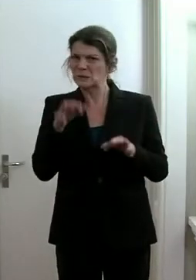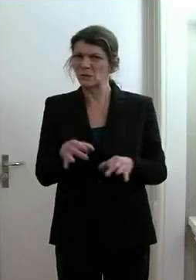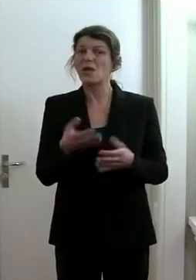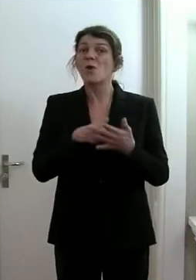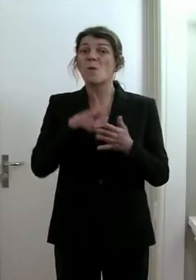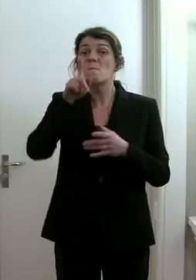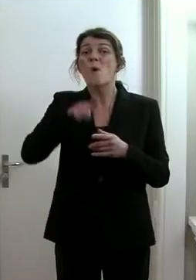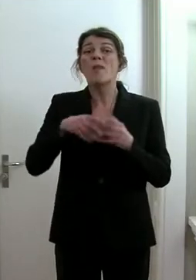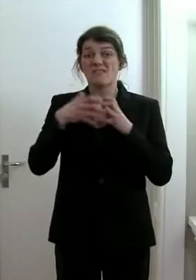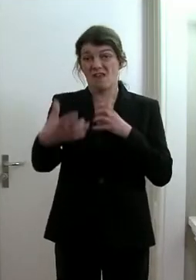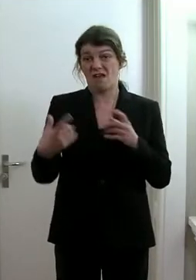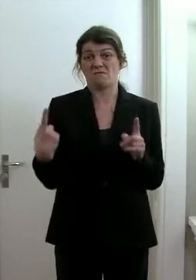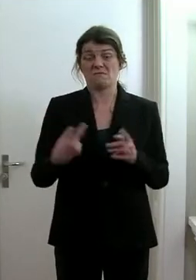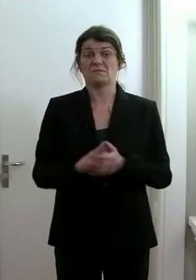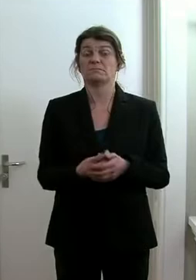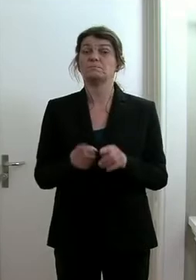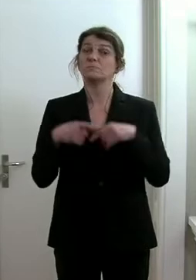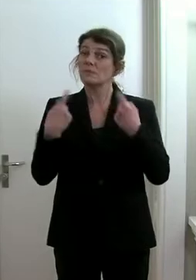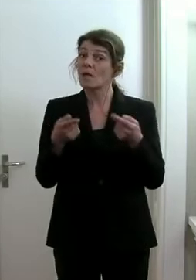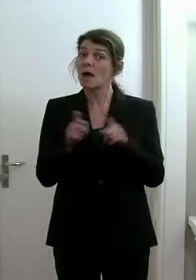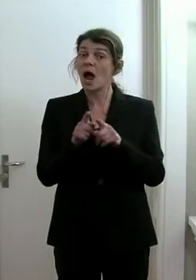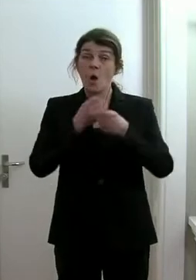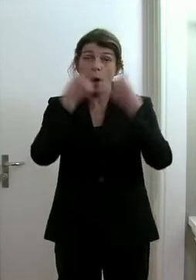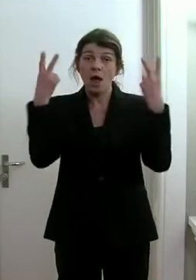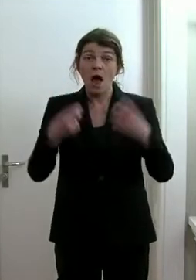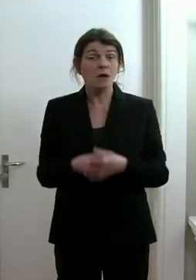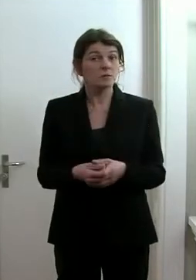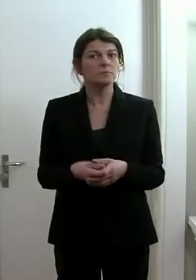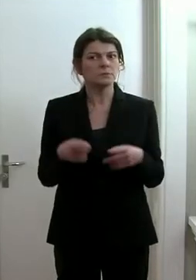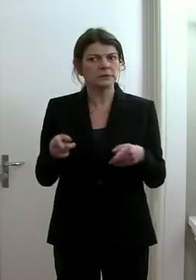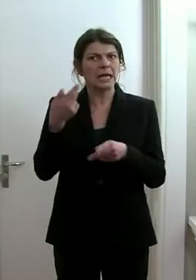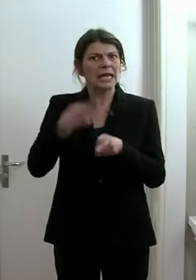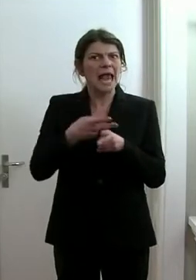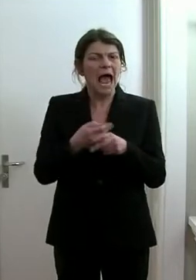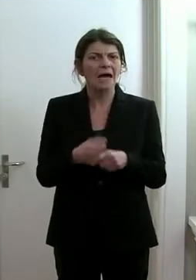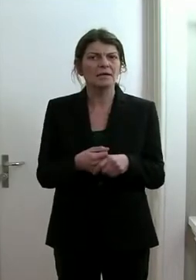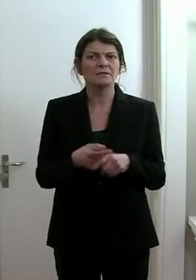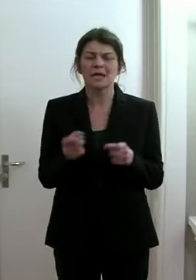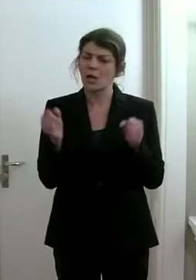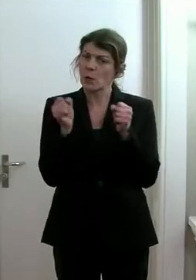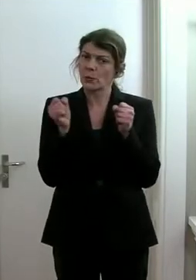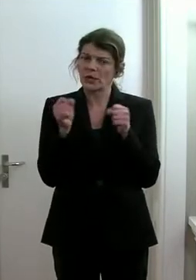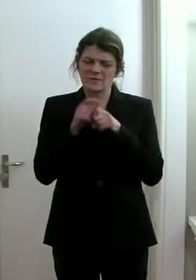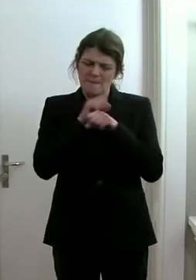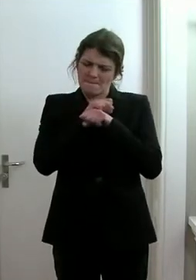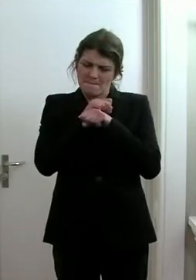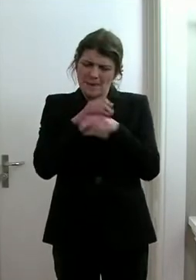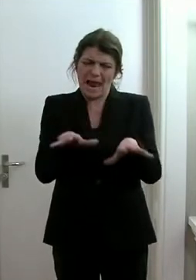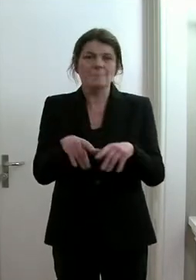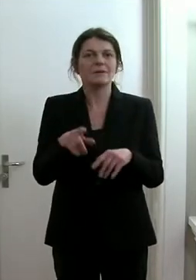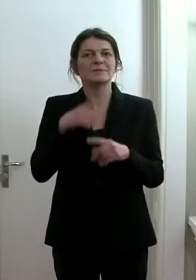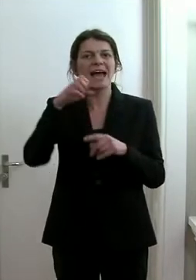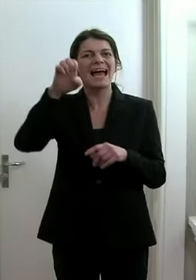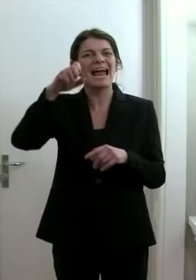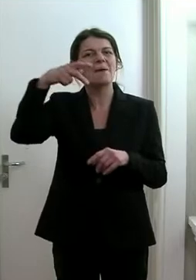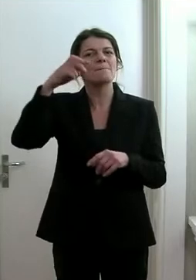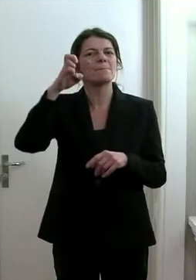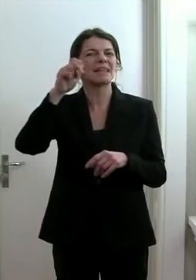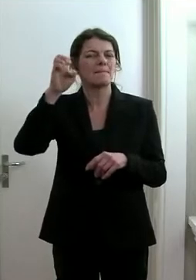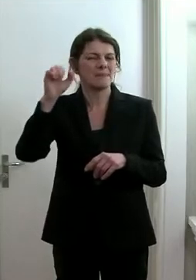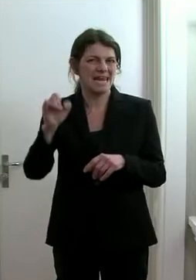Dann ist es auch ganz klar, dass es eine Krankheit ist, die sich epidemisch verbreitet, die ein